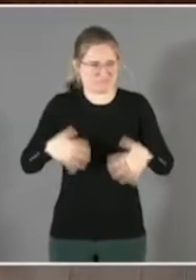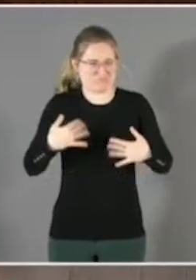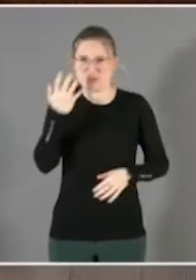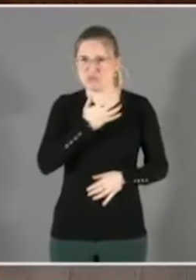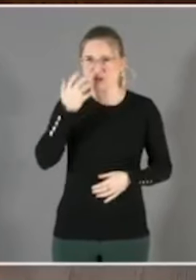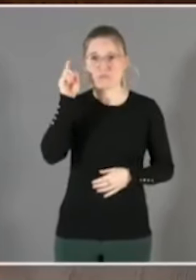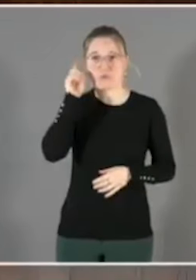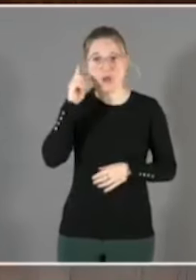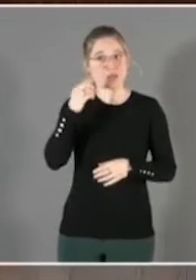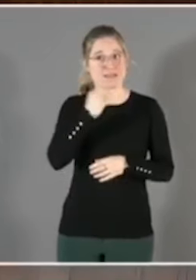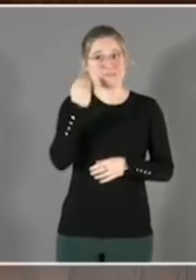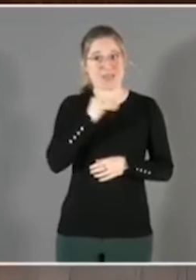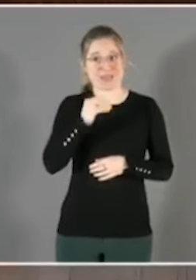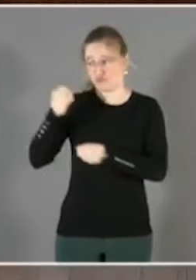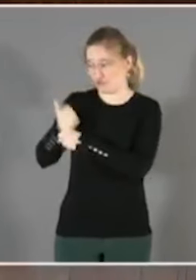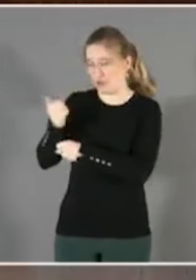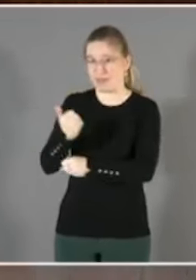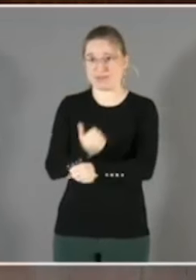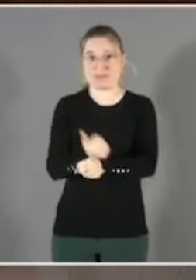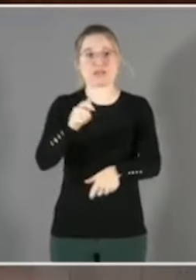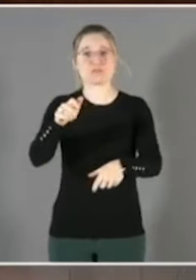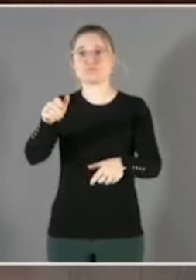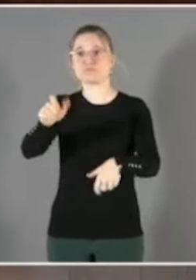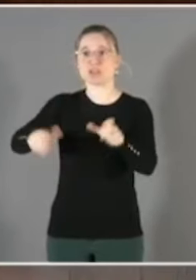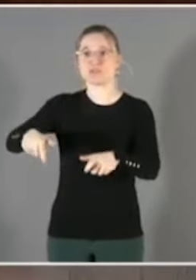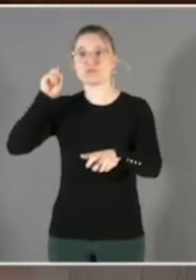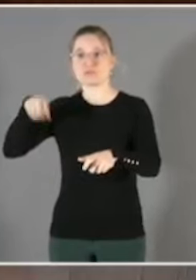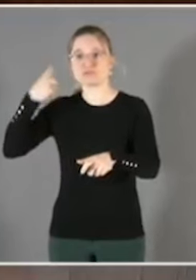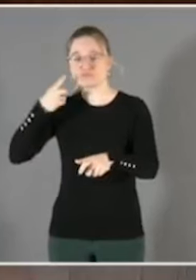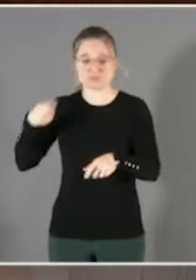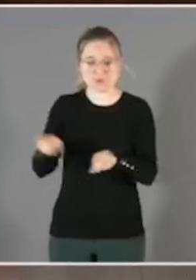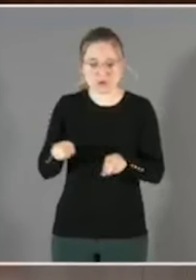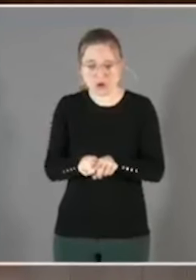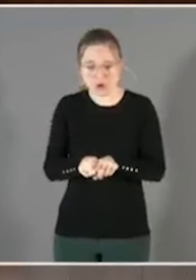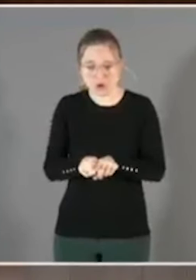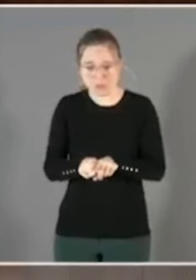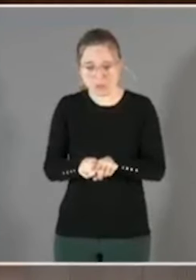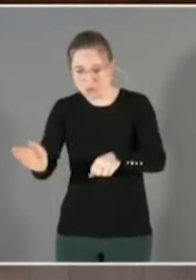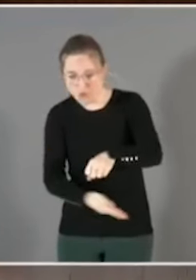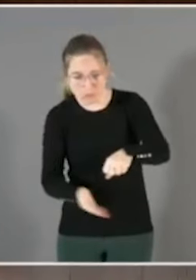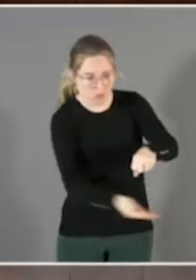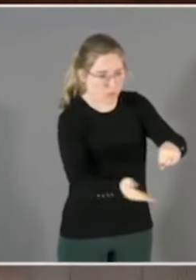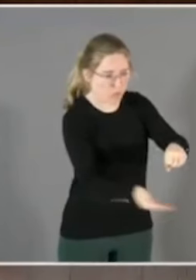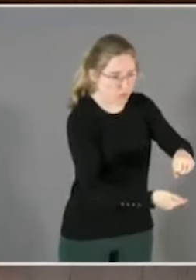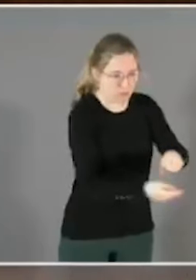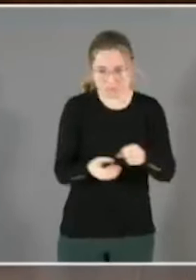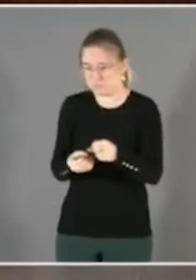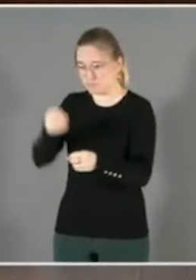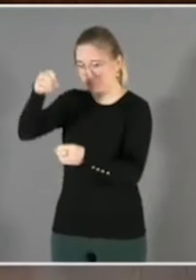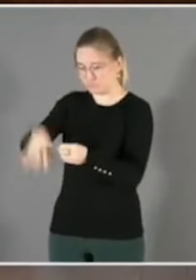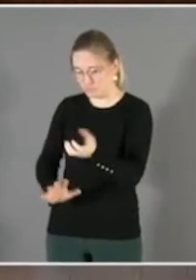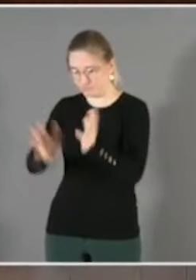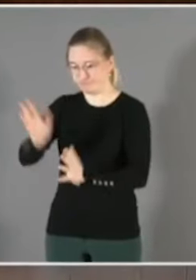à couper tout ce qui pouvait l'être pour se chauffer. Nous avons pu assister